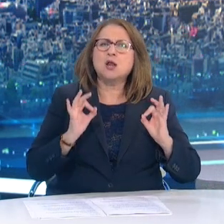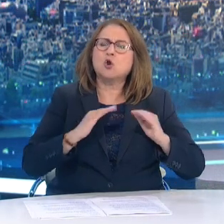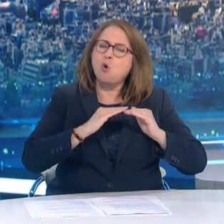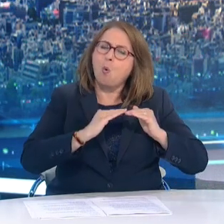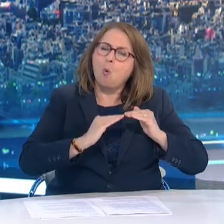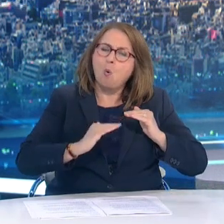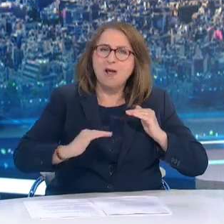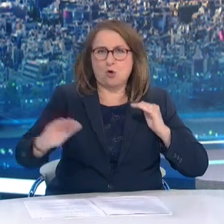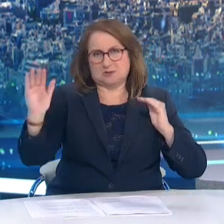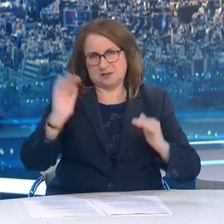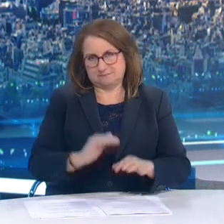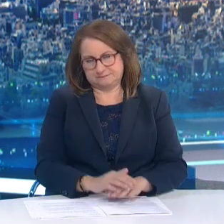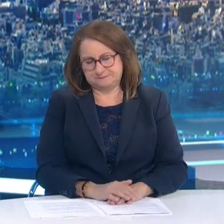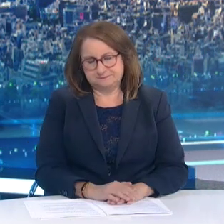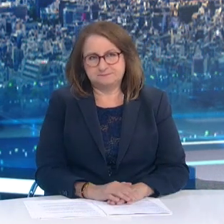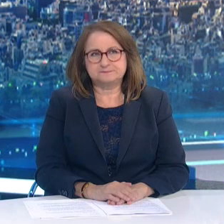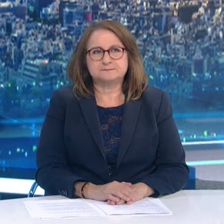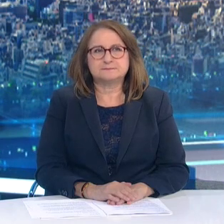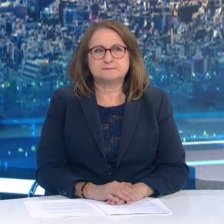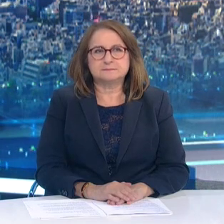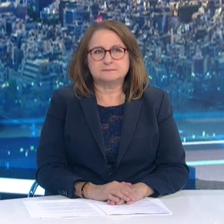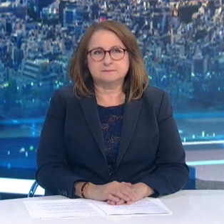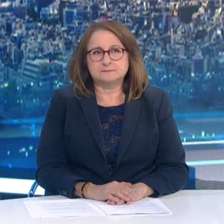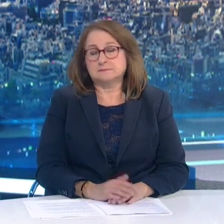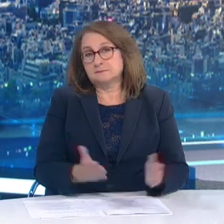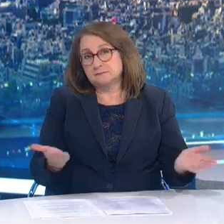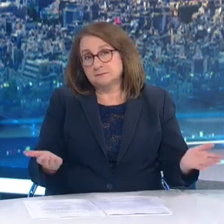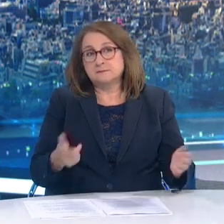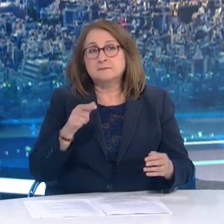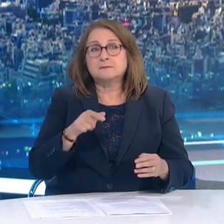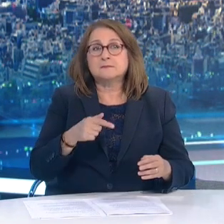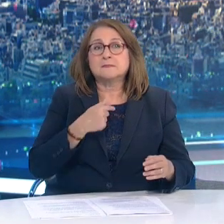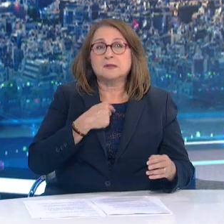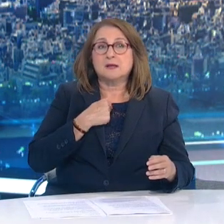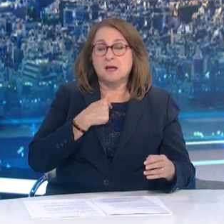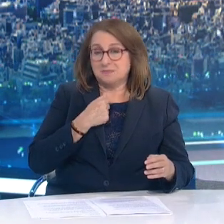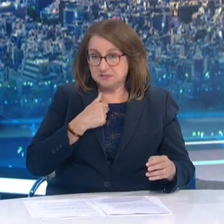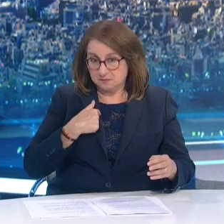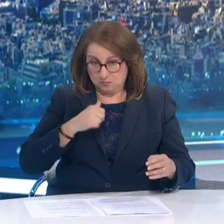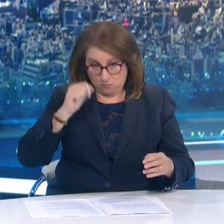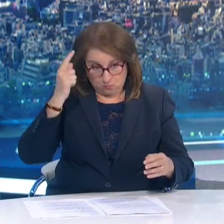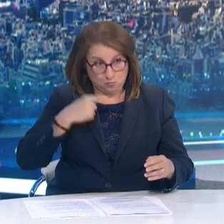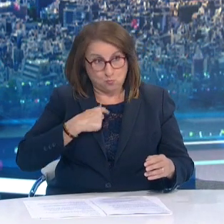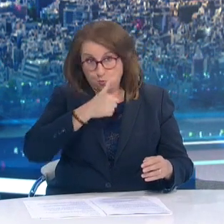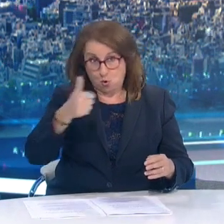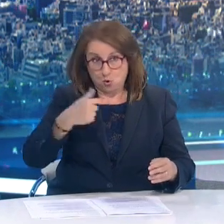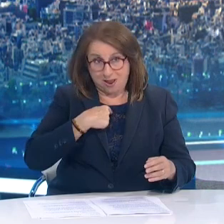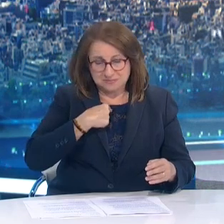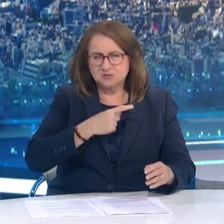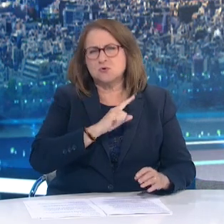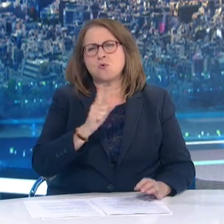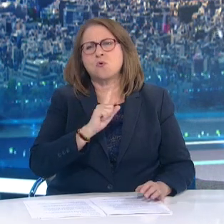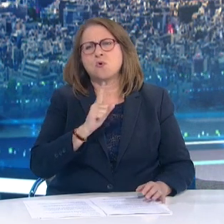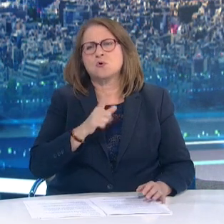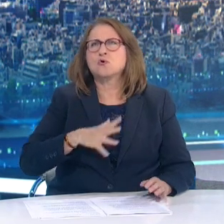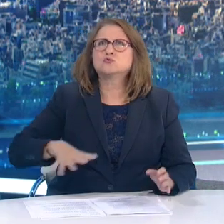στο ποια χειρουργία θα πρέπει να γίνουν Το κάνει όλος ο κόσμος, όχι μόνο εμείς δεν ανακαλύπτουμε τον τροχό Επομένως σε καμία περίπτωση